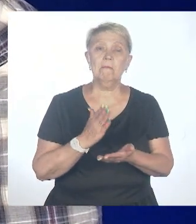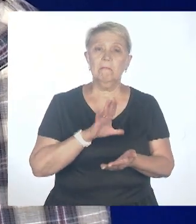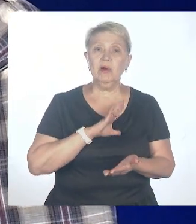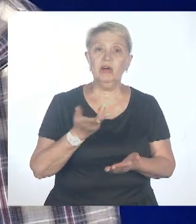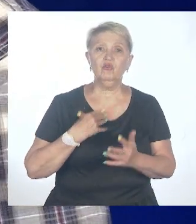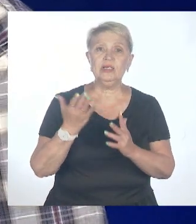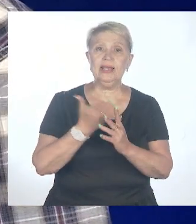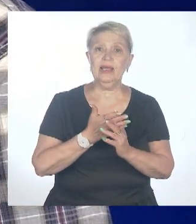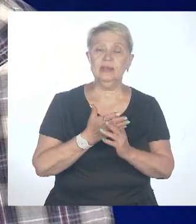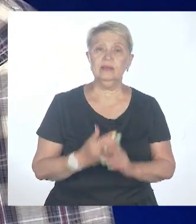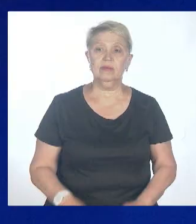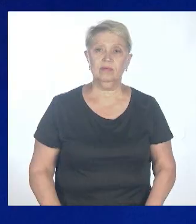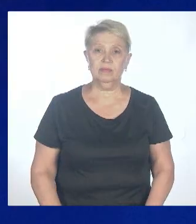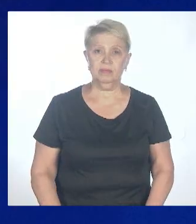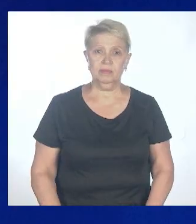размножается, он эволюционируется.